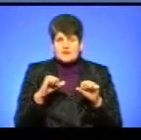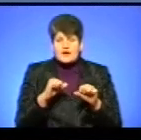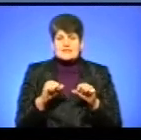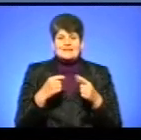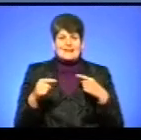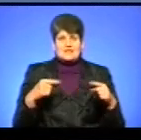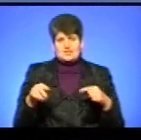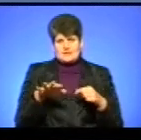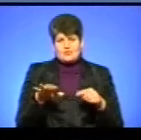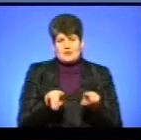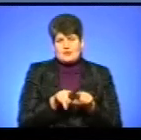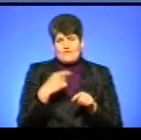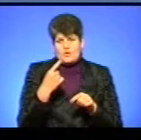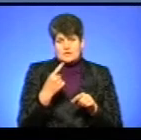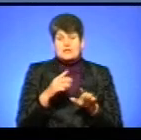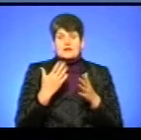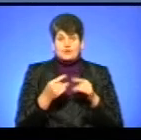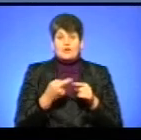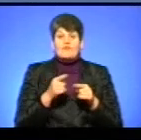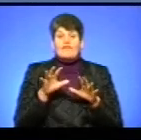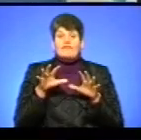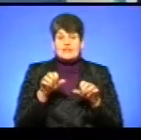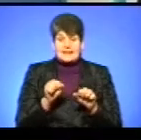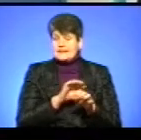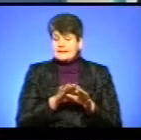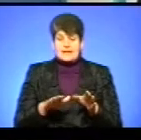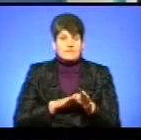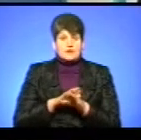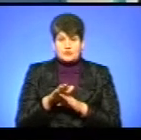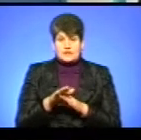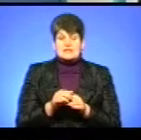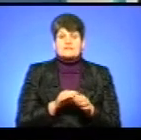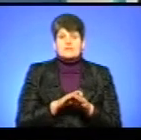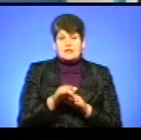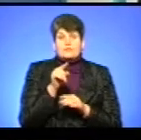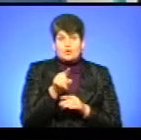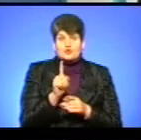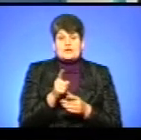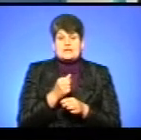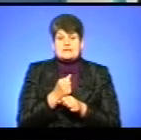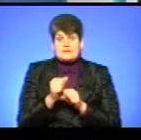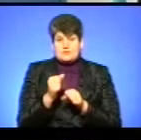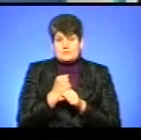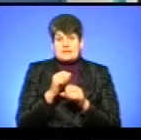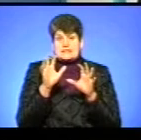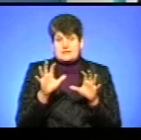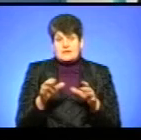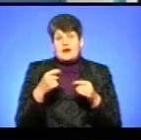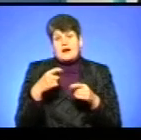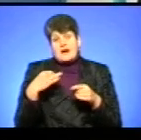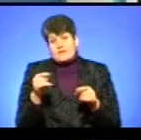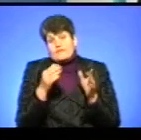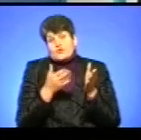відповідно області. В даному випадку, якщо влада не справляється з виконанням того, до чого її зобов'язує закон, то хай вона